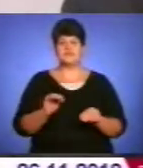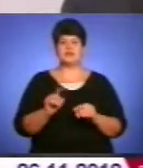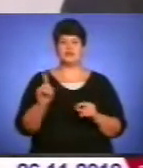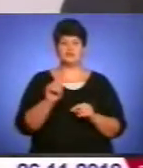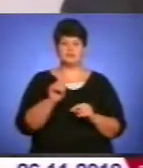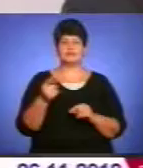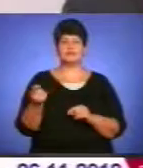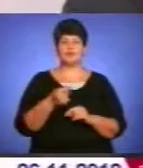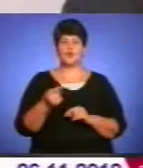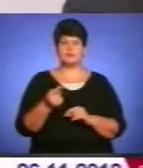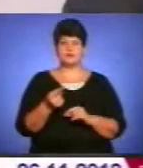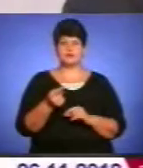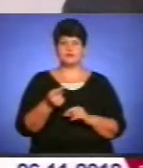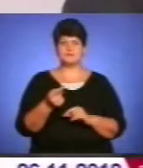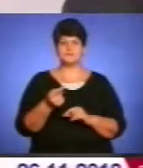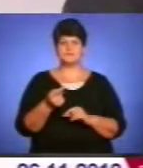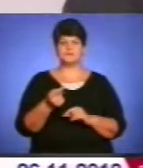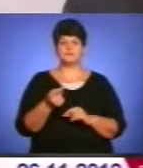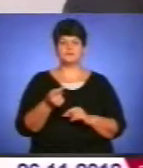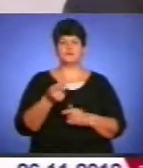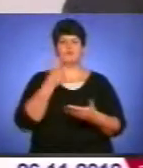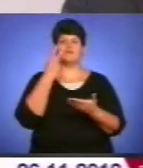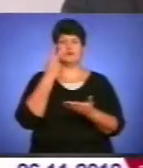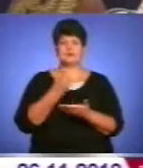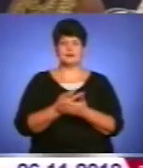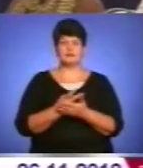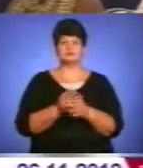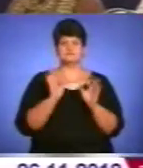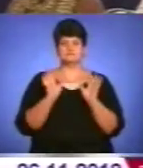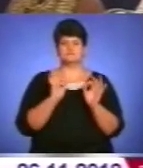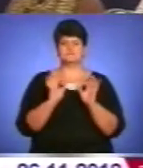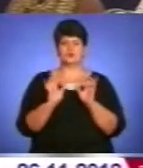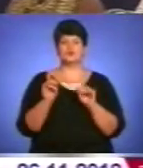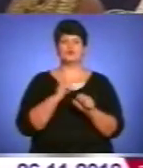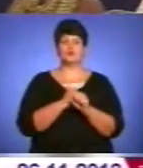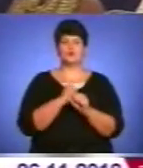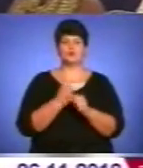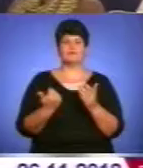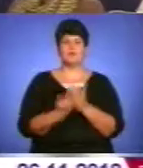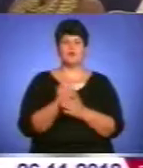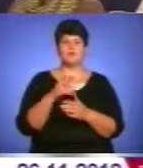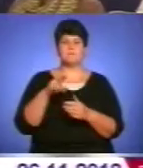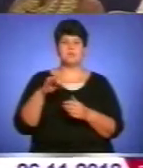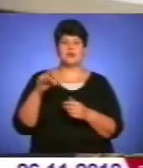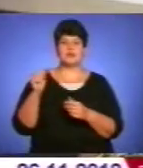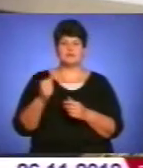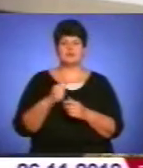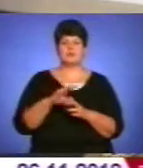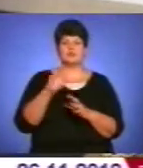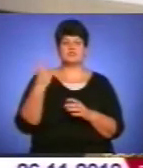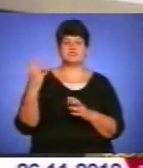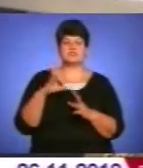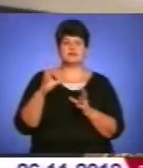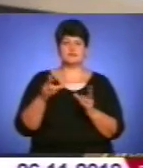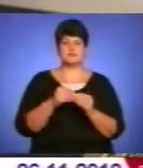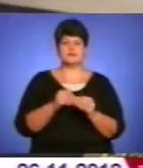Тернопільщина виглядала пристойно. Щодо роботи у новому парламенті, каже Іван Стойко, перш за все опозиція